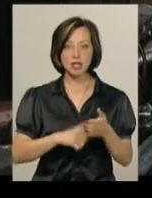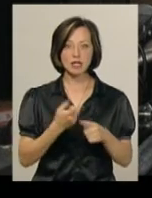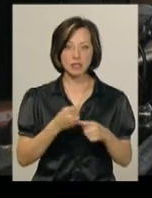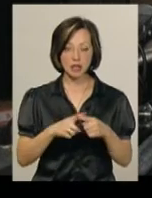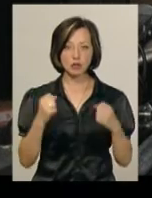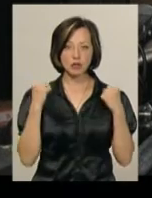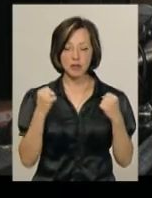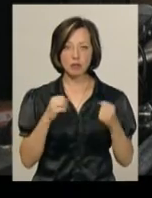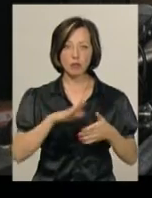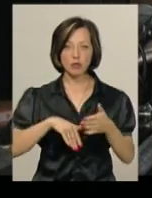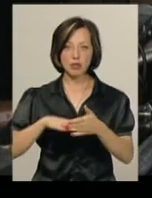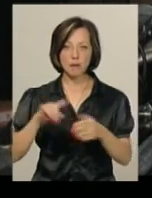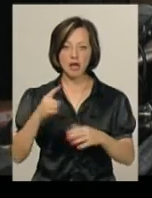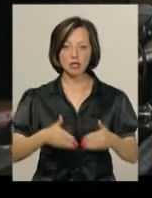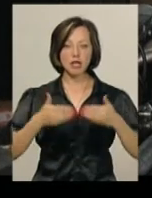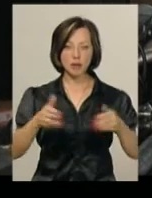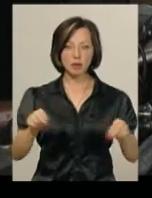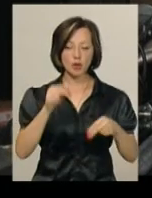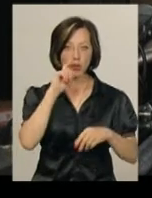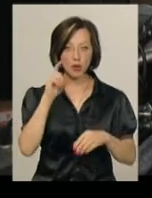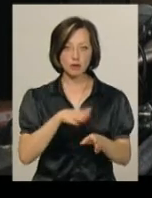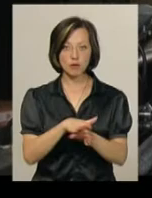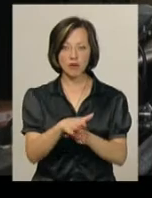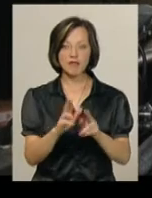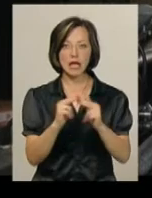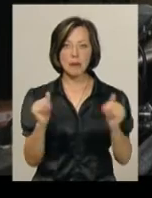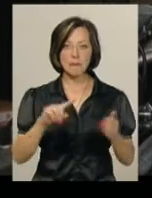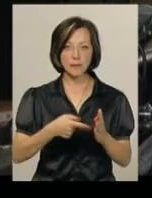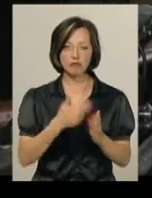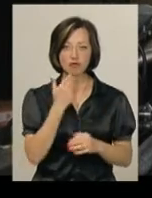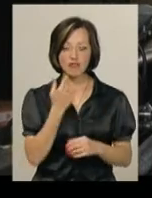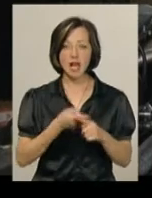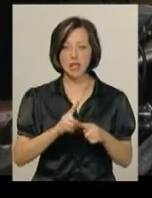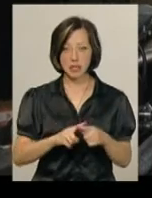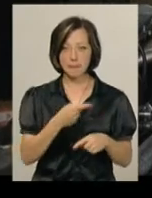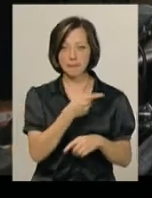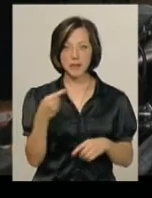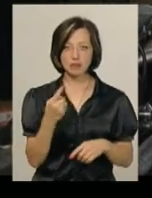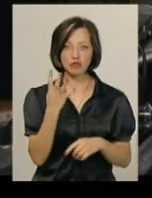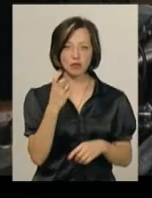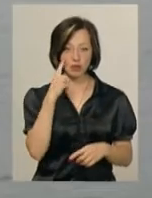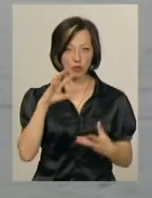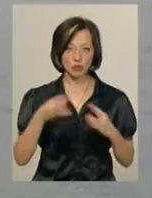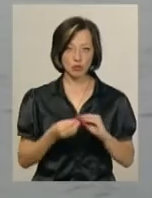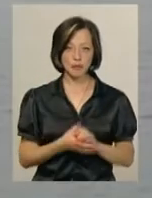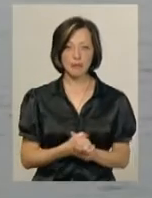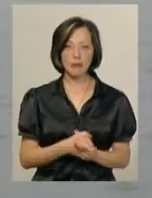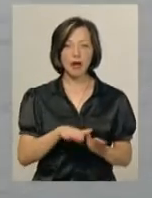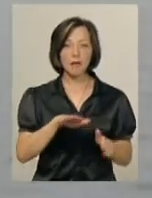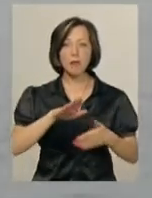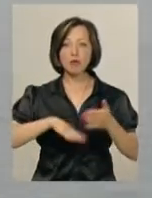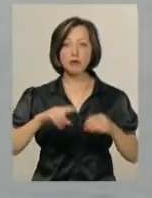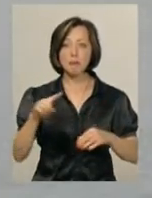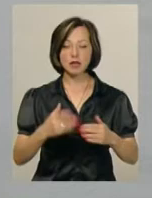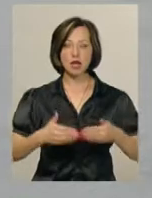спортсмен пропустив перший етап чемпіонату України, який відбувався в Дніпрі у червні. А це – мінус 400 очок. Після пропущеного